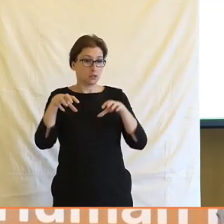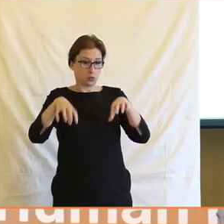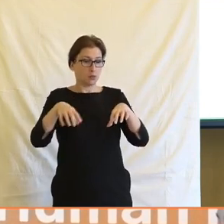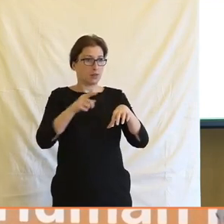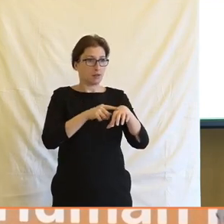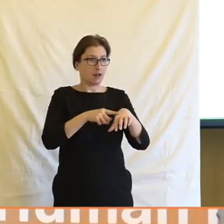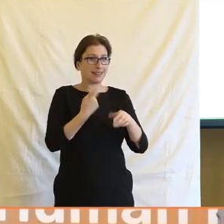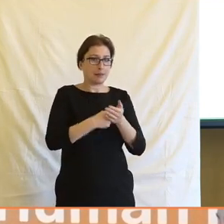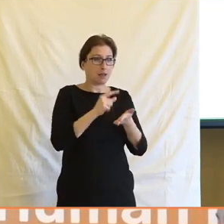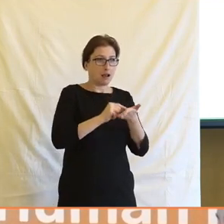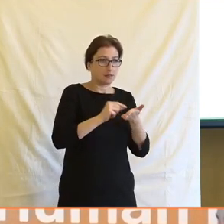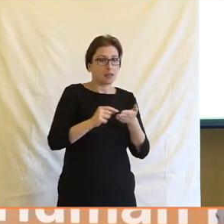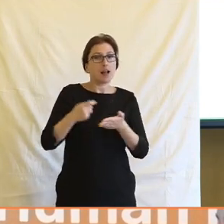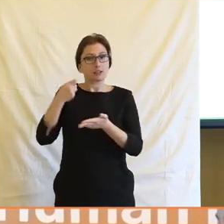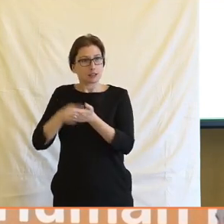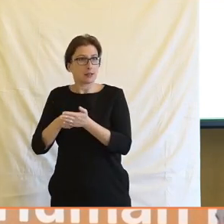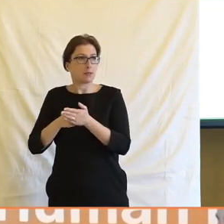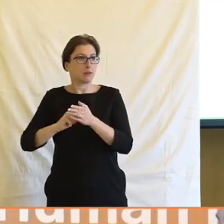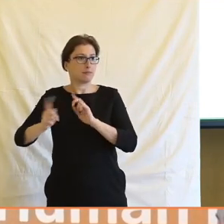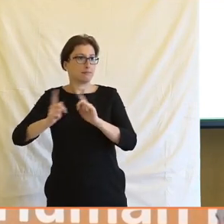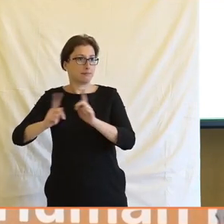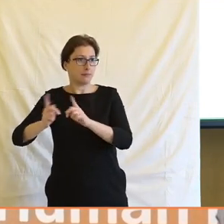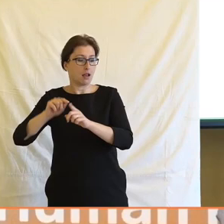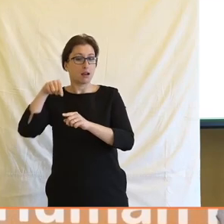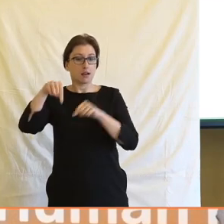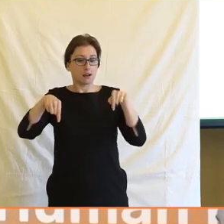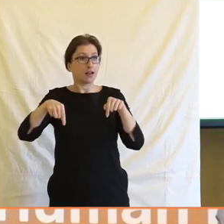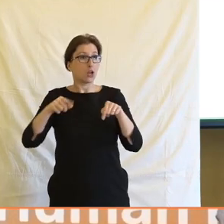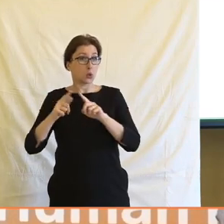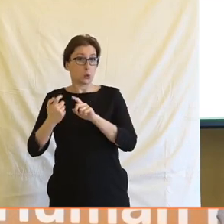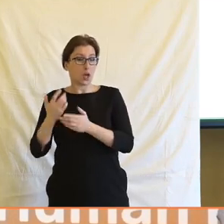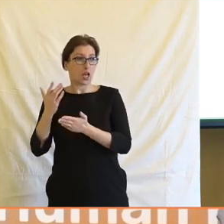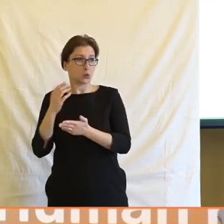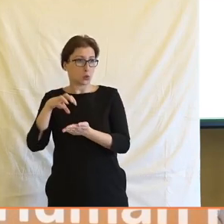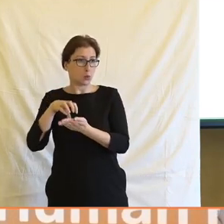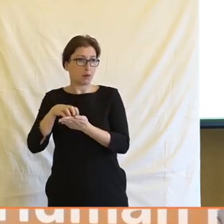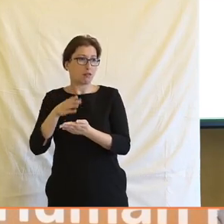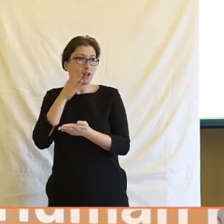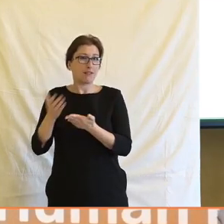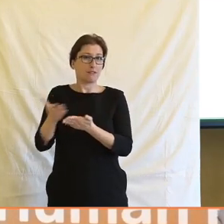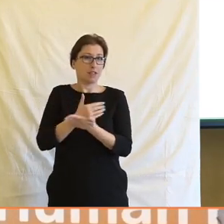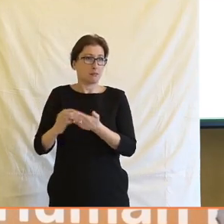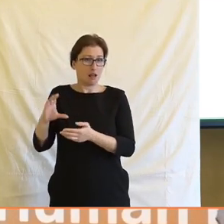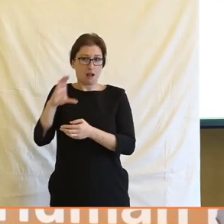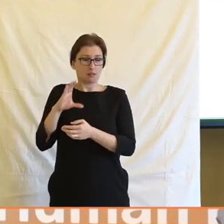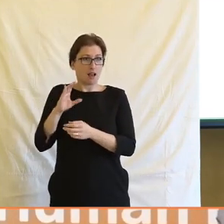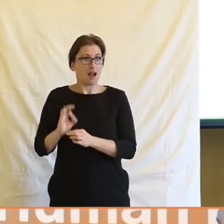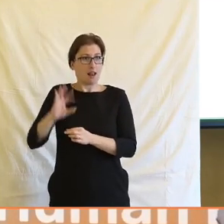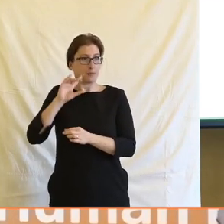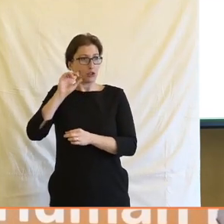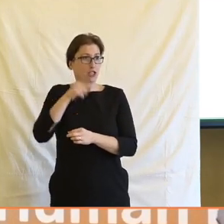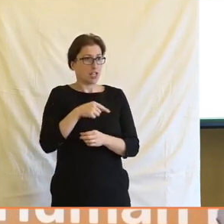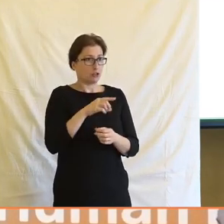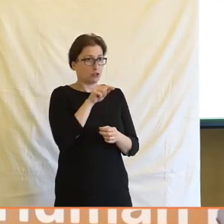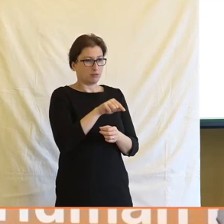skupinami z hlediska těch v příjmu, ale domnívám se, že pravděpodobně ta druhá skupina nebude v takovém odskoku, aby se jí to vyplatilo.